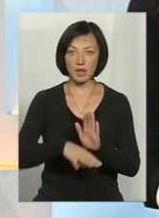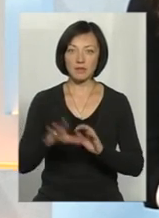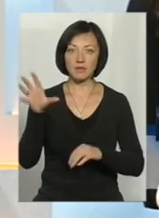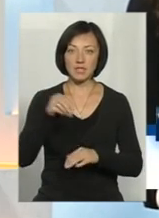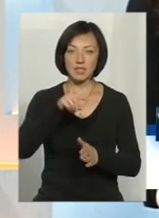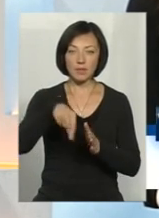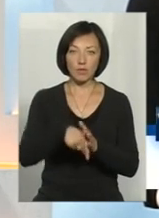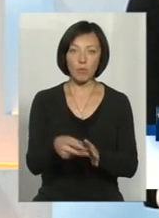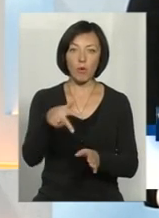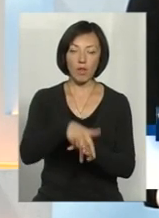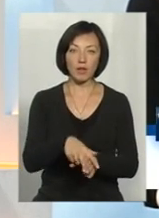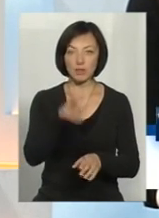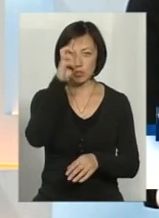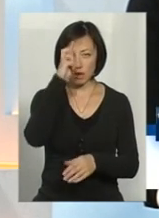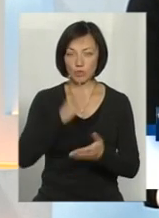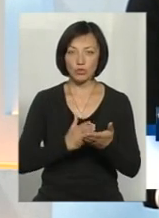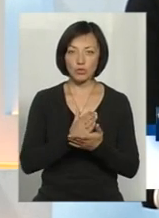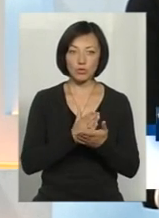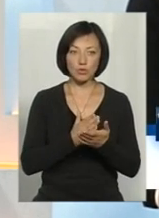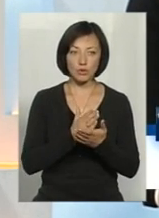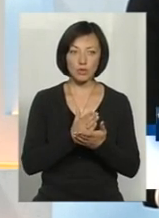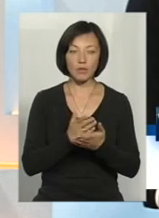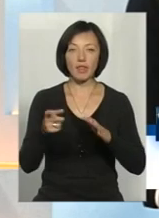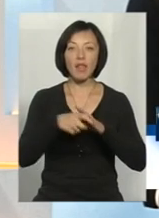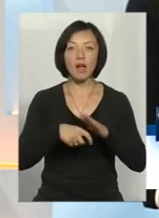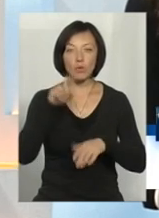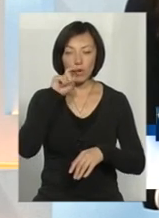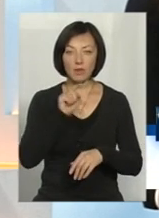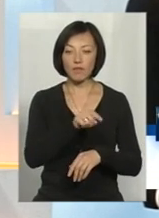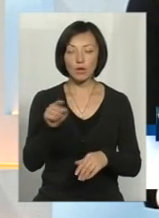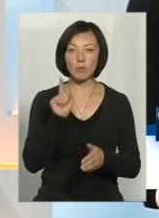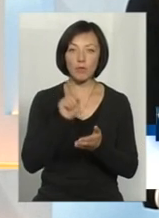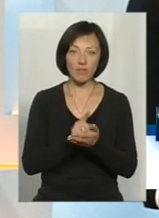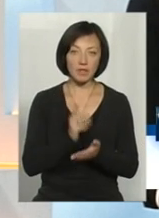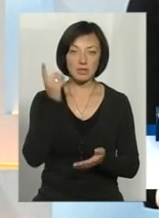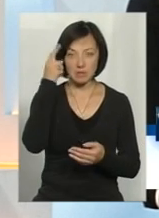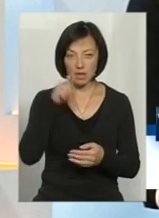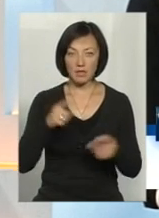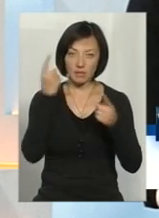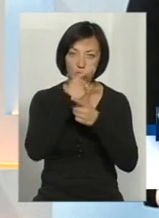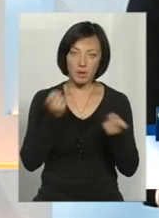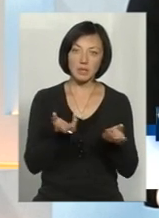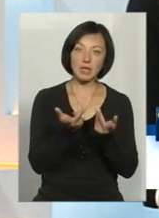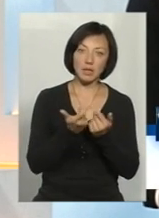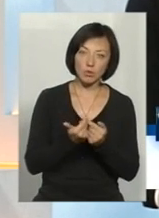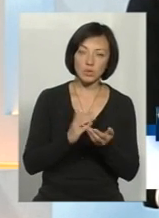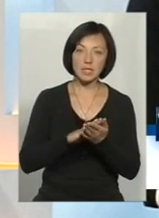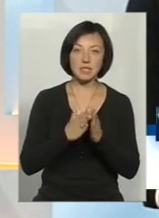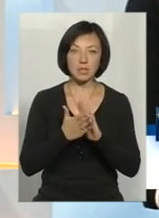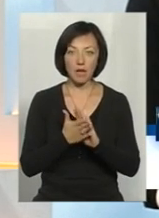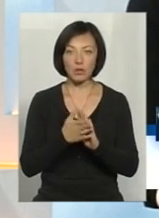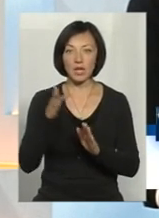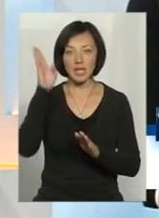свердловин покладено на Державну службу геології та надру України. Тому саме вони повинні володіти інформацію щодо кількості та стану